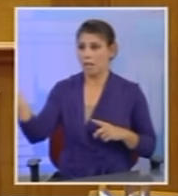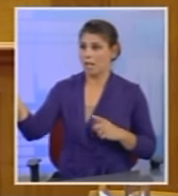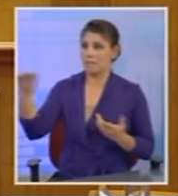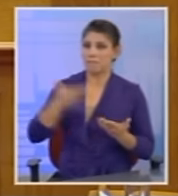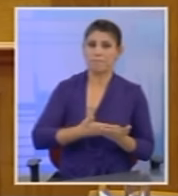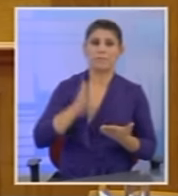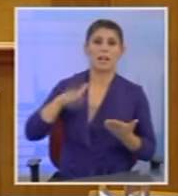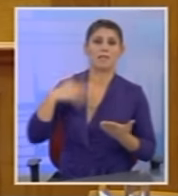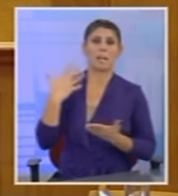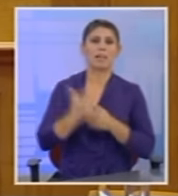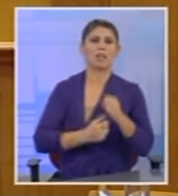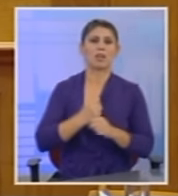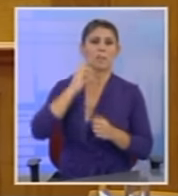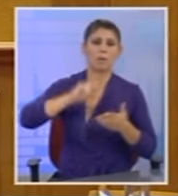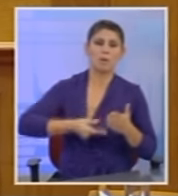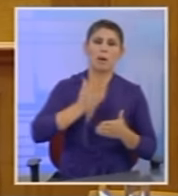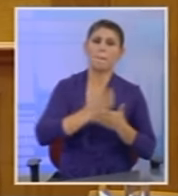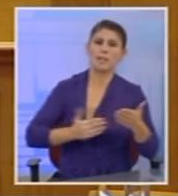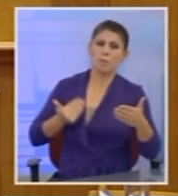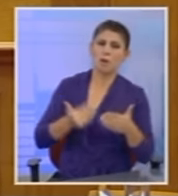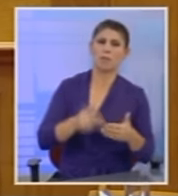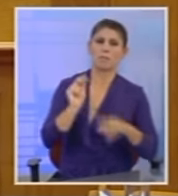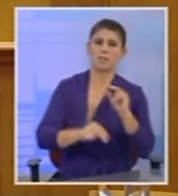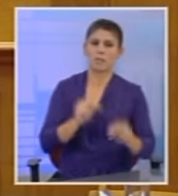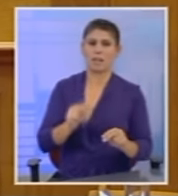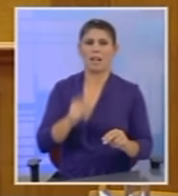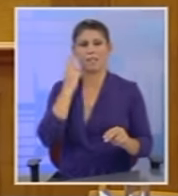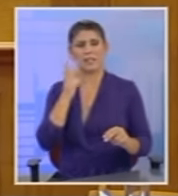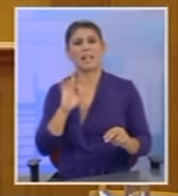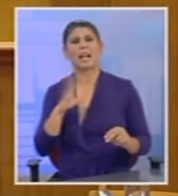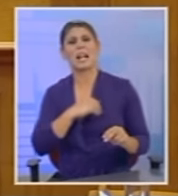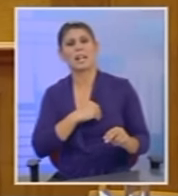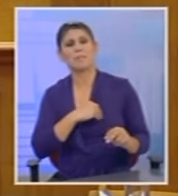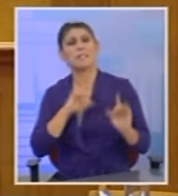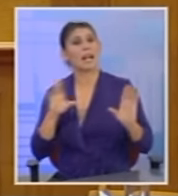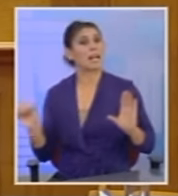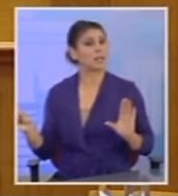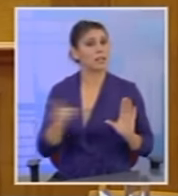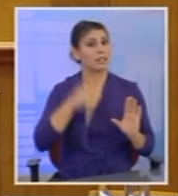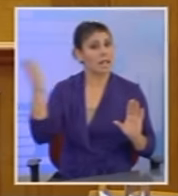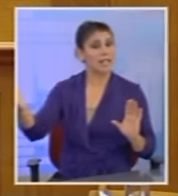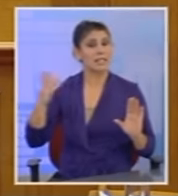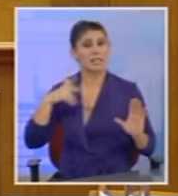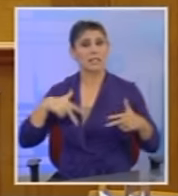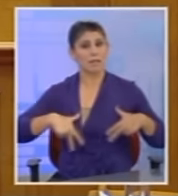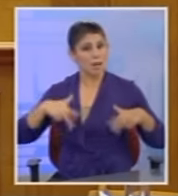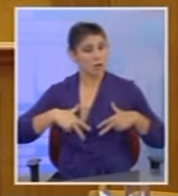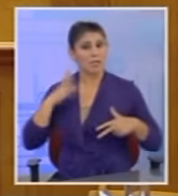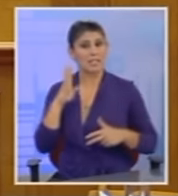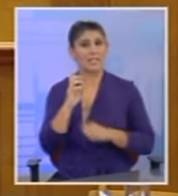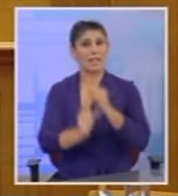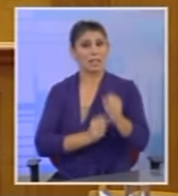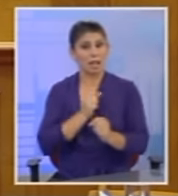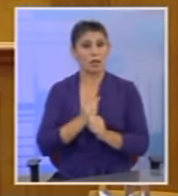τα τελευταία 5 χρόνια μνημόνια μεσοπρόδοσμα, ψηφίσατε, δεν είχατε δείχνατε κανένα οίκτο για κανέναν απολύτως. Είστε εσείς που κυβερνούσατε 40 χρόνια και